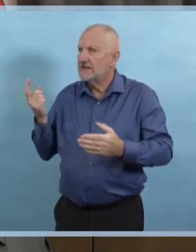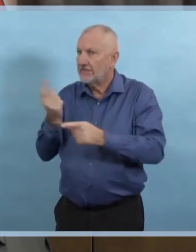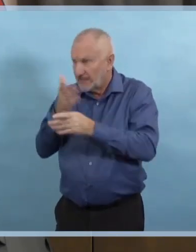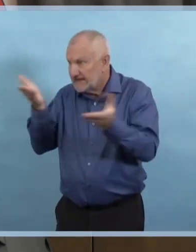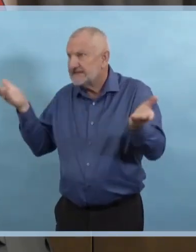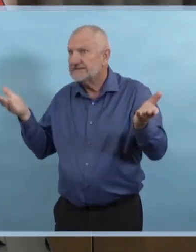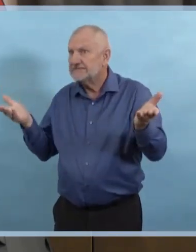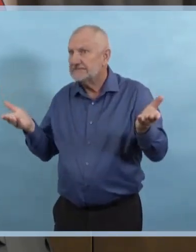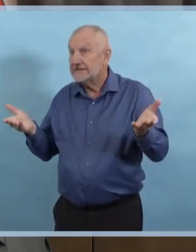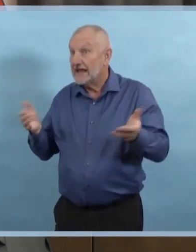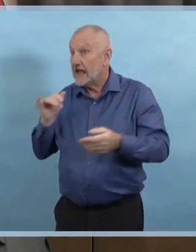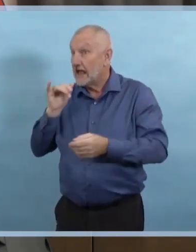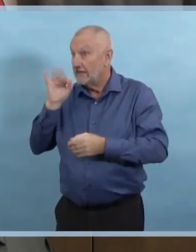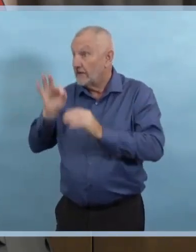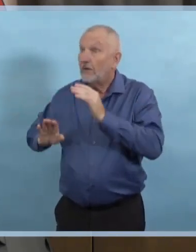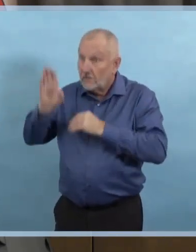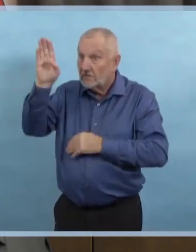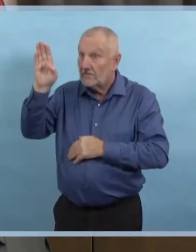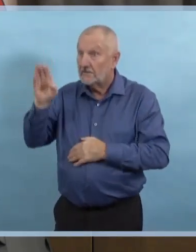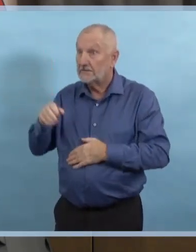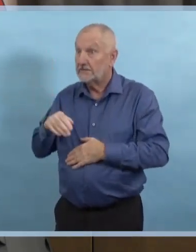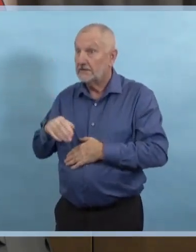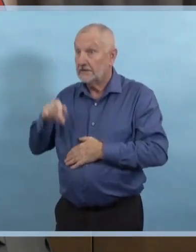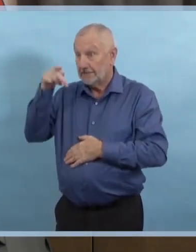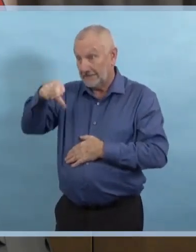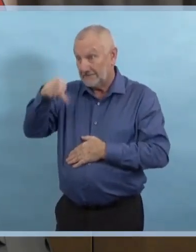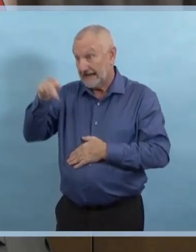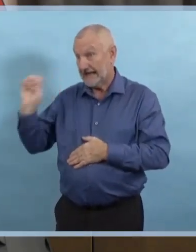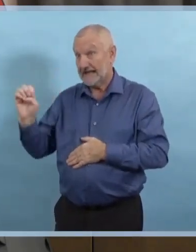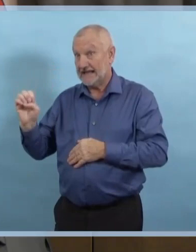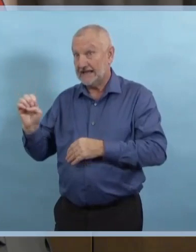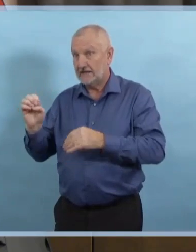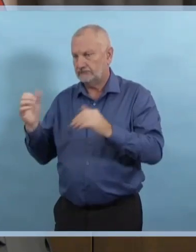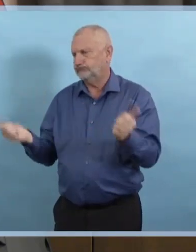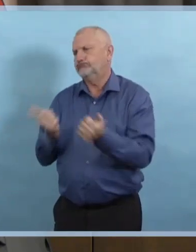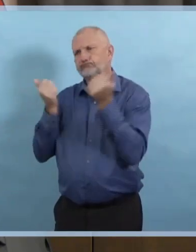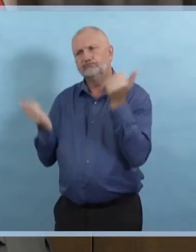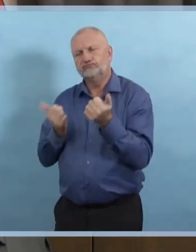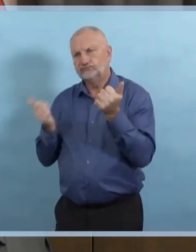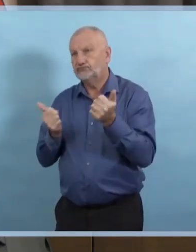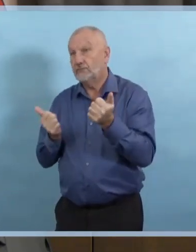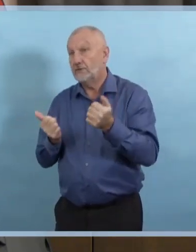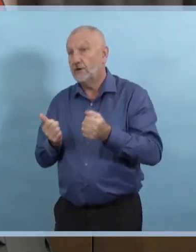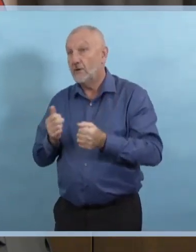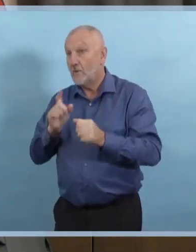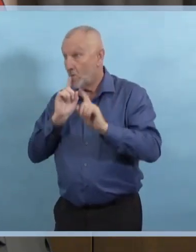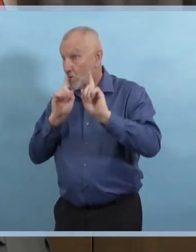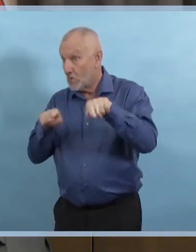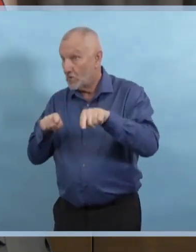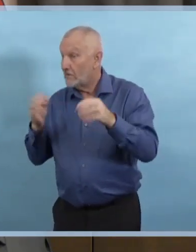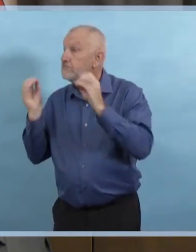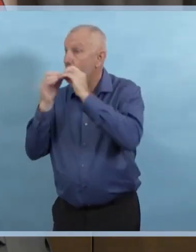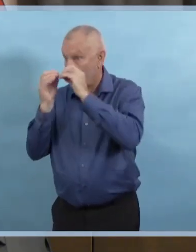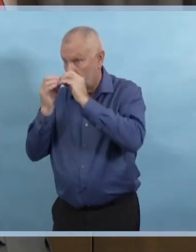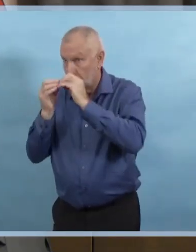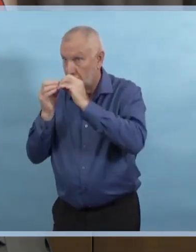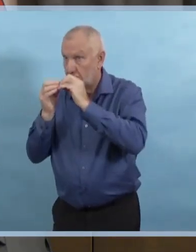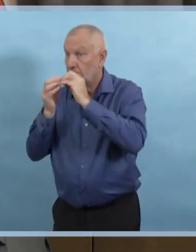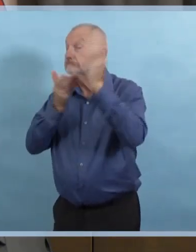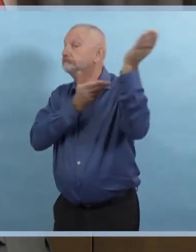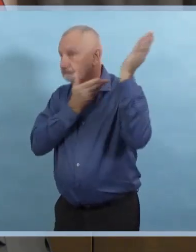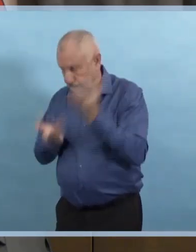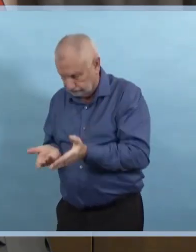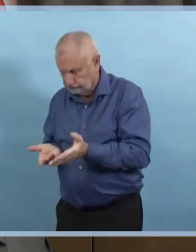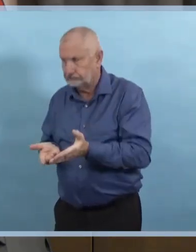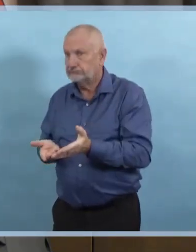se sont ouverts, les commandes sont remplies et les fournitures sont livrées. Notre stock de cet